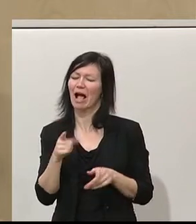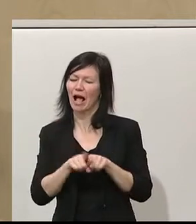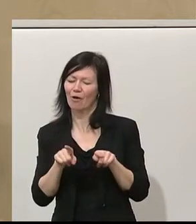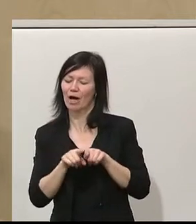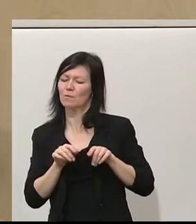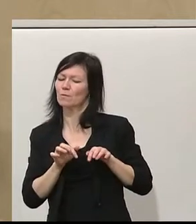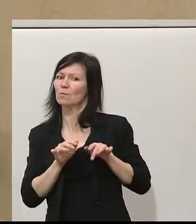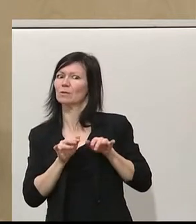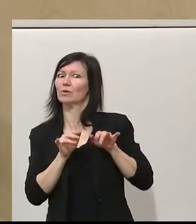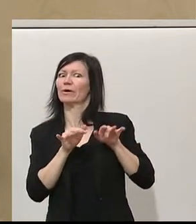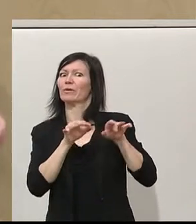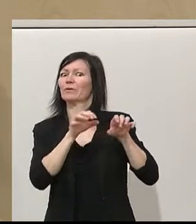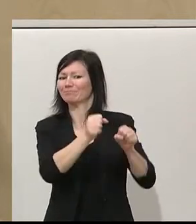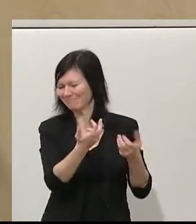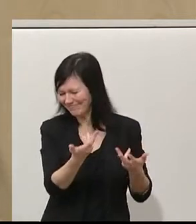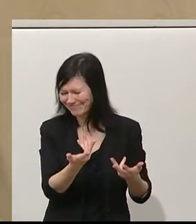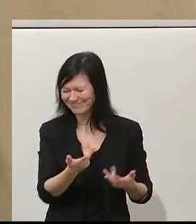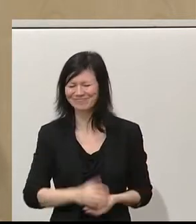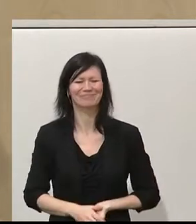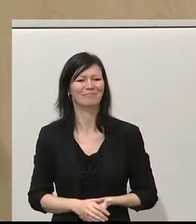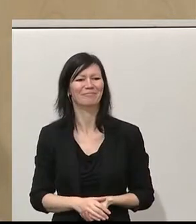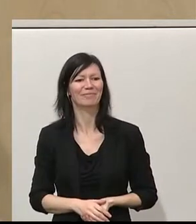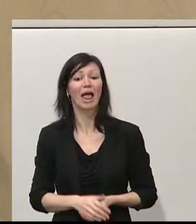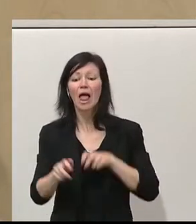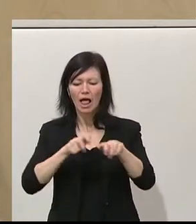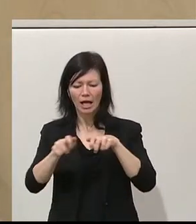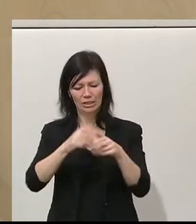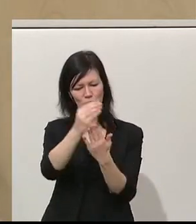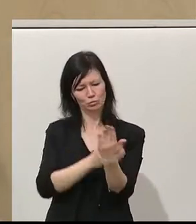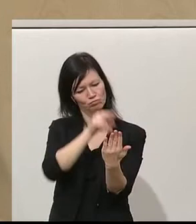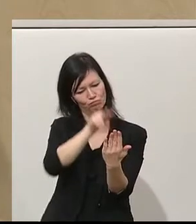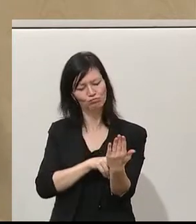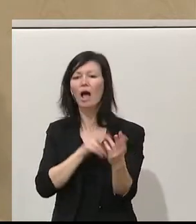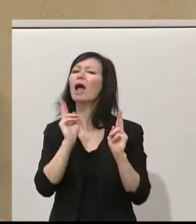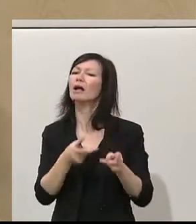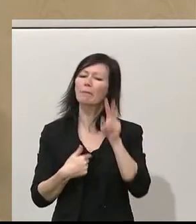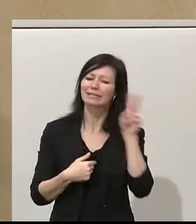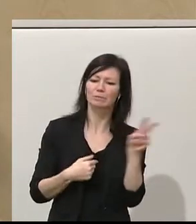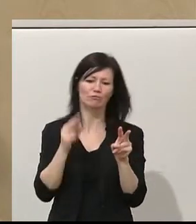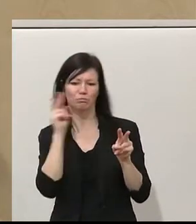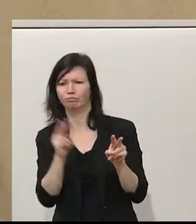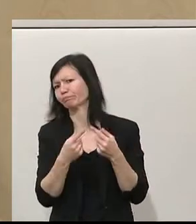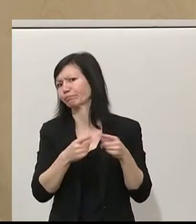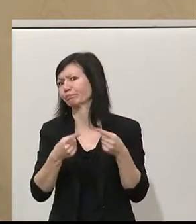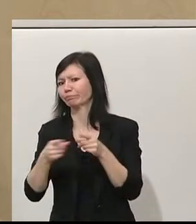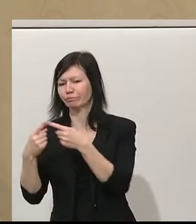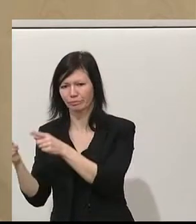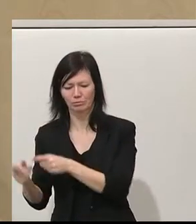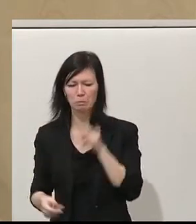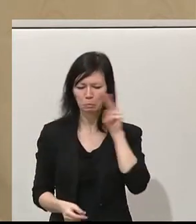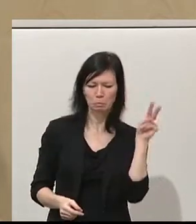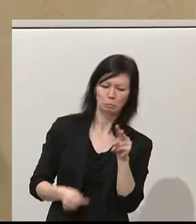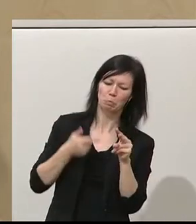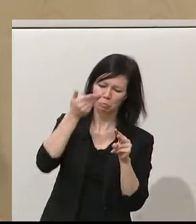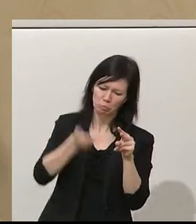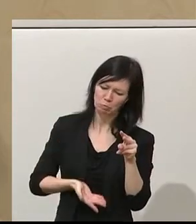Überzeugungsdrang. Man kann ja Regierungsprogramme auf ganz unterschiedliche Art und Weisen lesen. Man kann sich anschauen, was konkret drinnen steht und diese Maßnahmen als